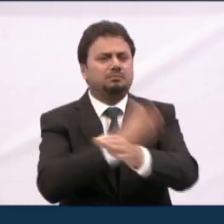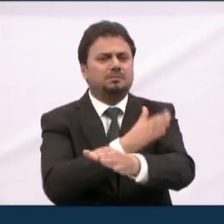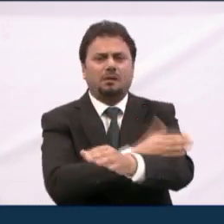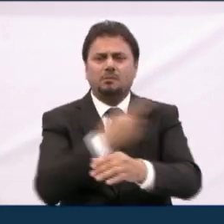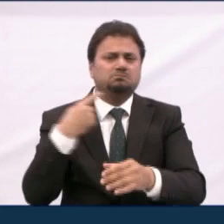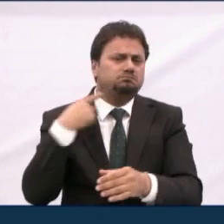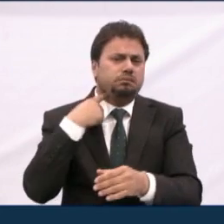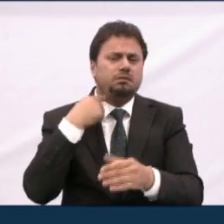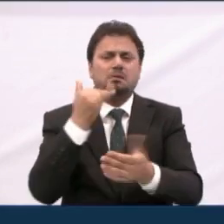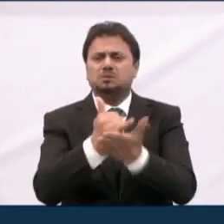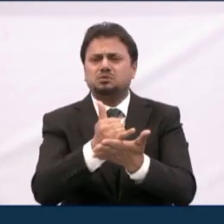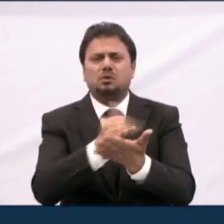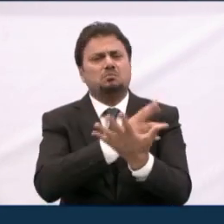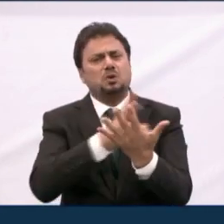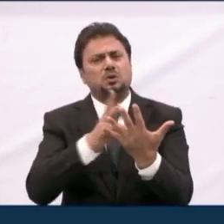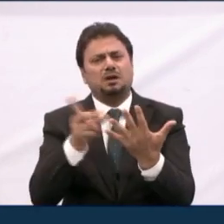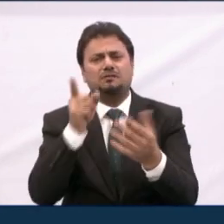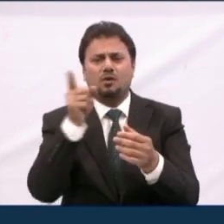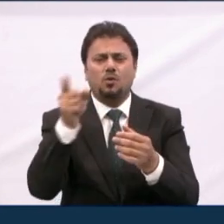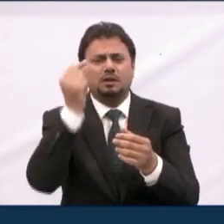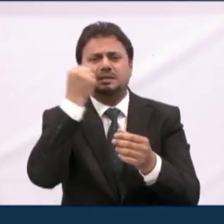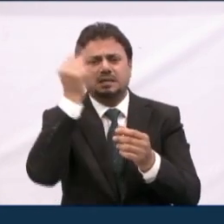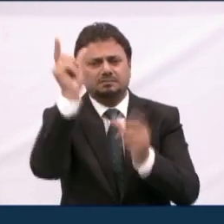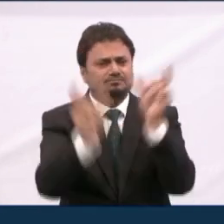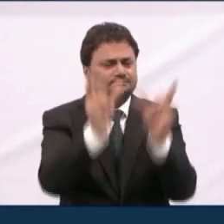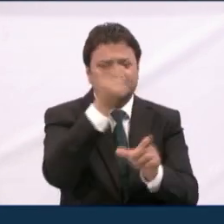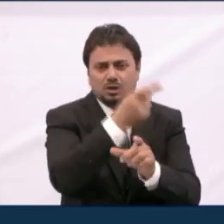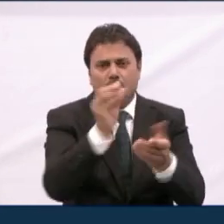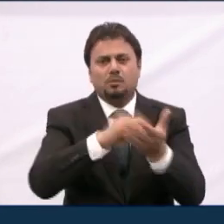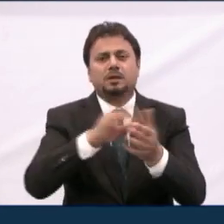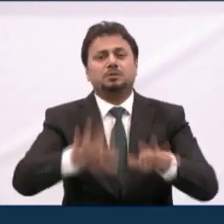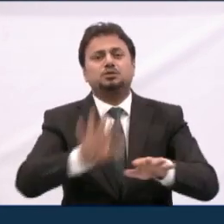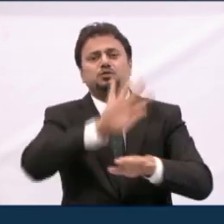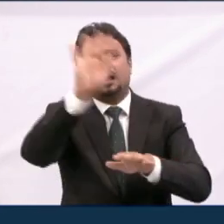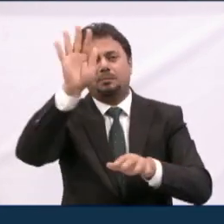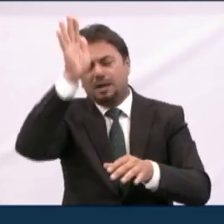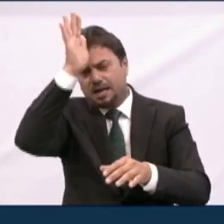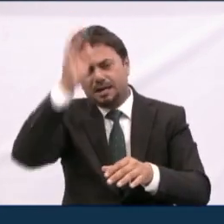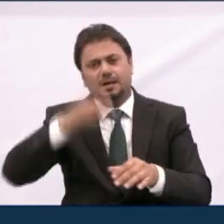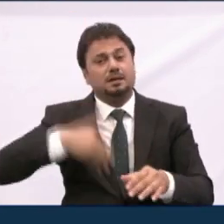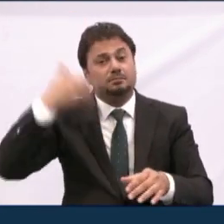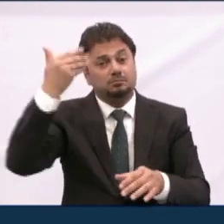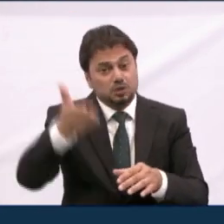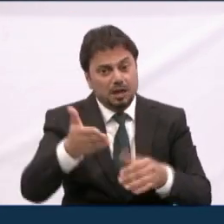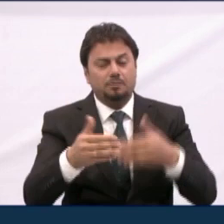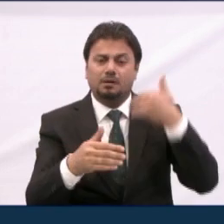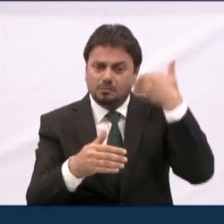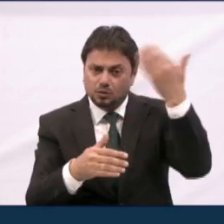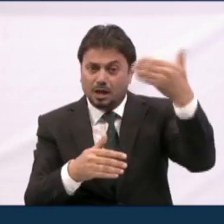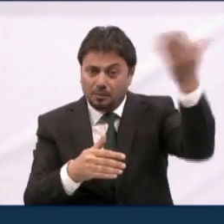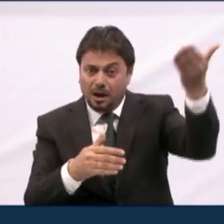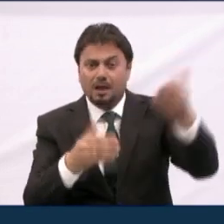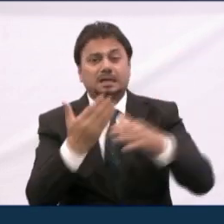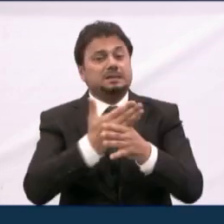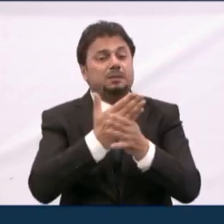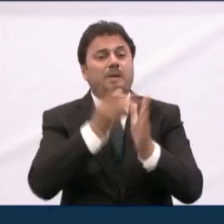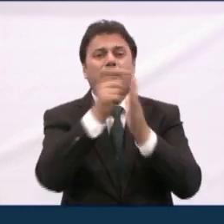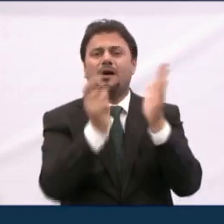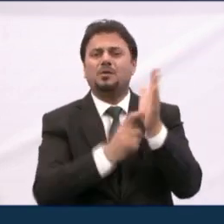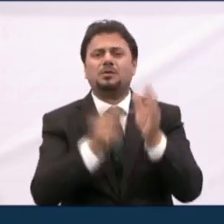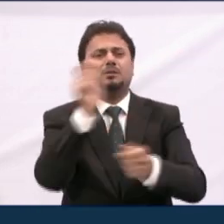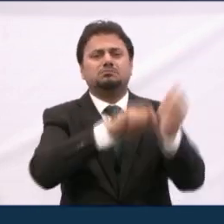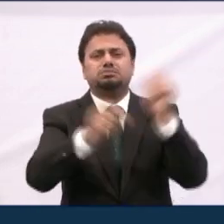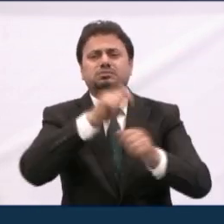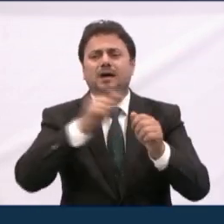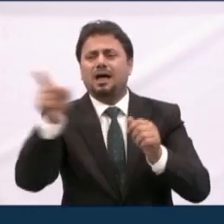هذه الشرائح في عموم العراق ونعمل إن شاء الله من مجلس النواب العراقي أن يتعاطى مع هذا القانون بشكل إيجابي بعيد عن